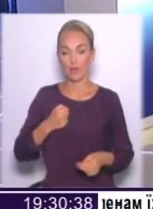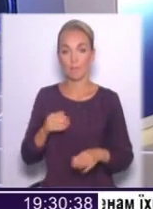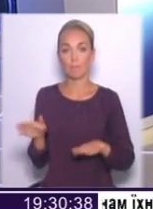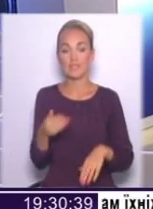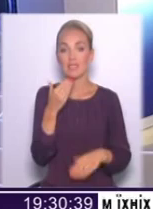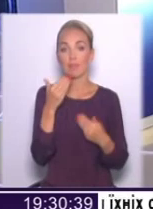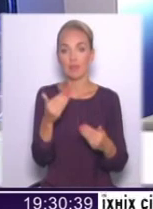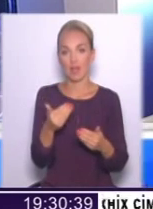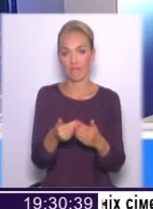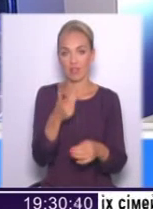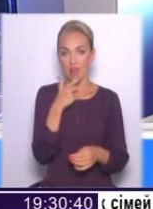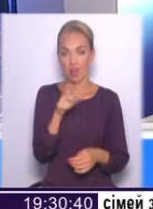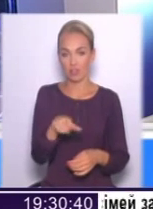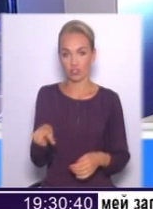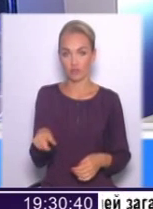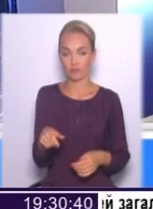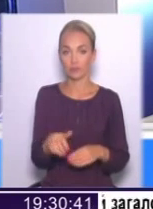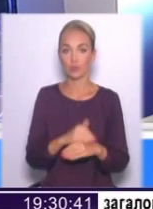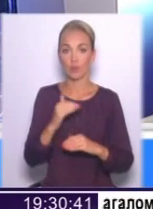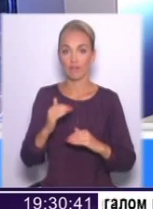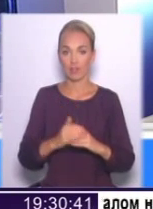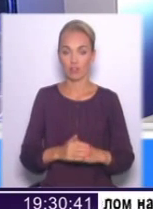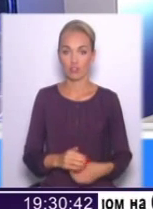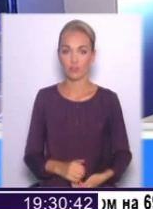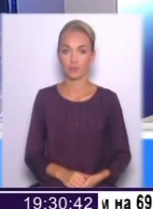глядачів. Добрий вечір. Добрий вечір.